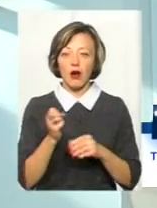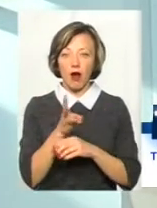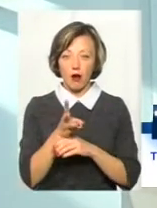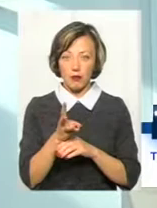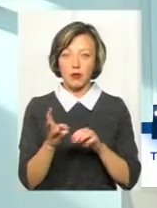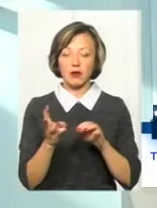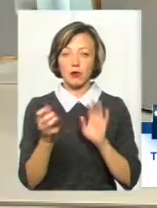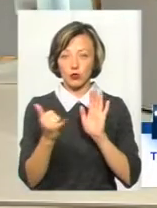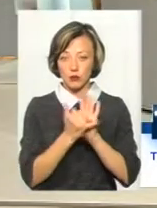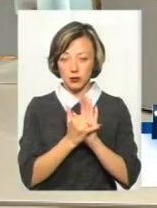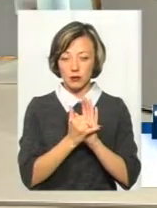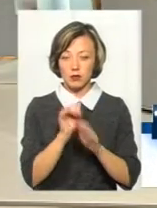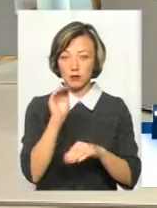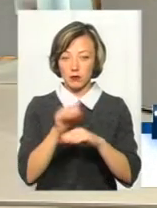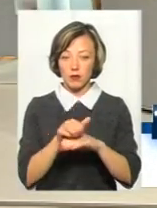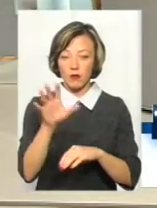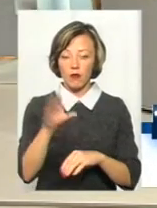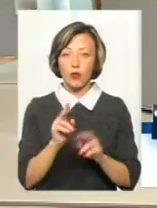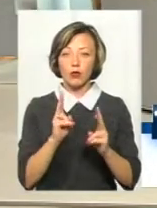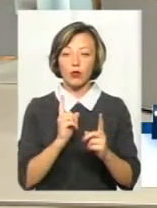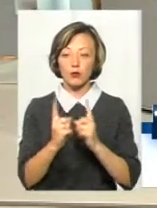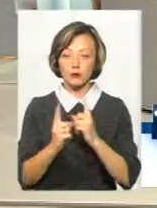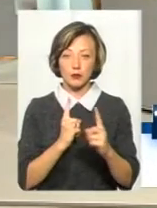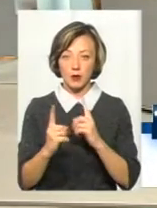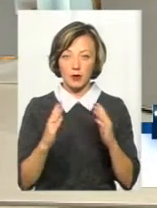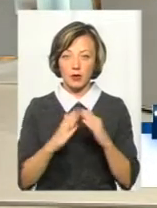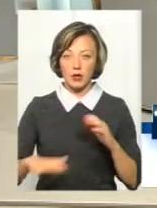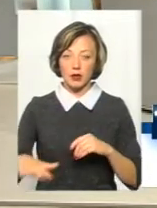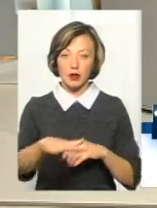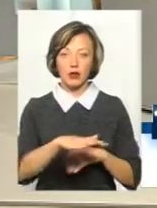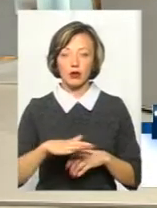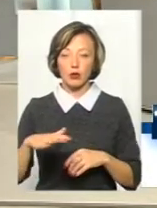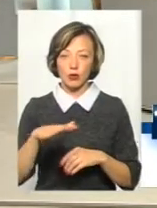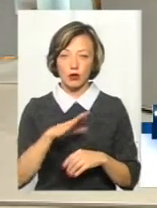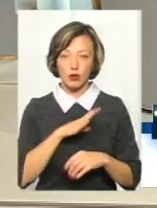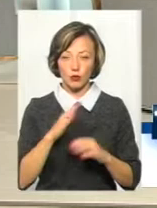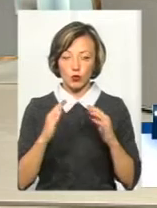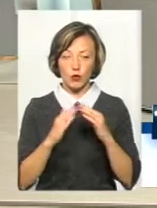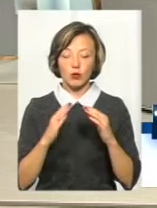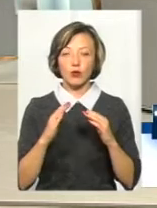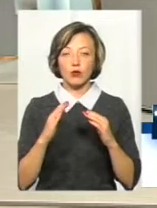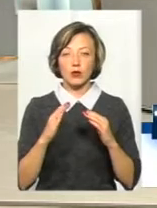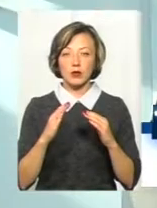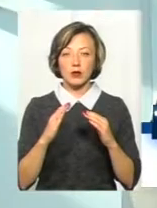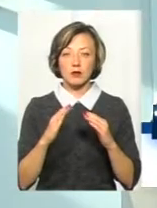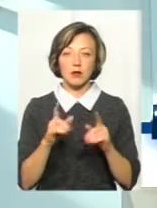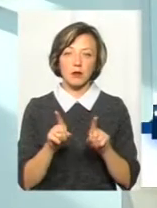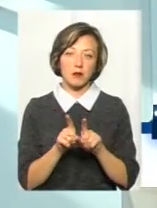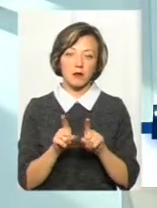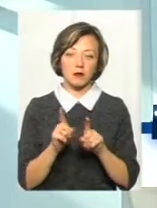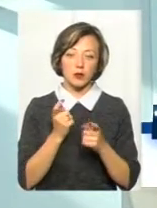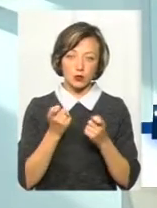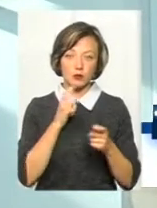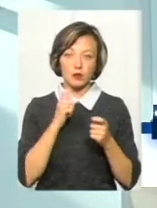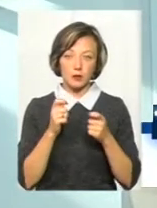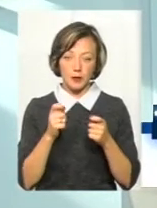відеоспостереження, яка фіксує повністю, хто перебував на території будинку, вона стримує і трошки